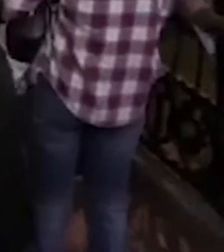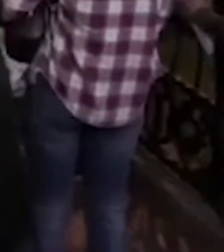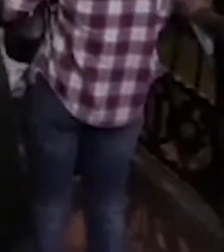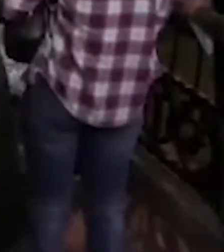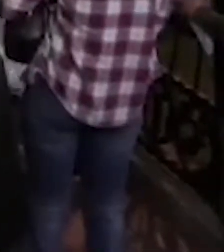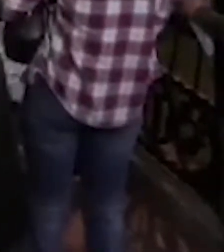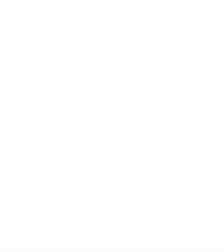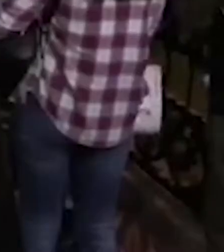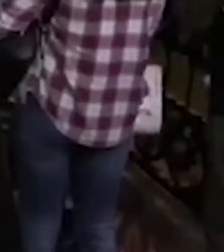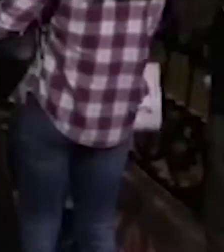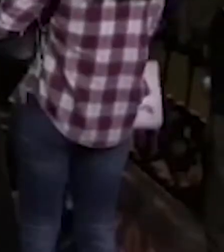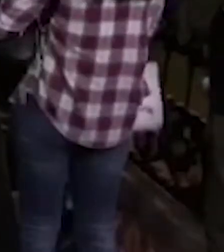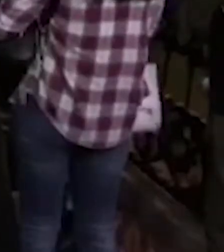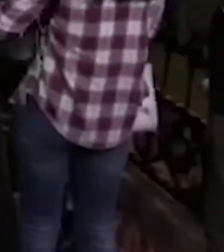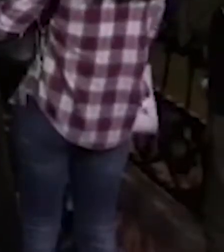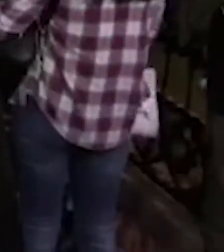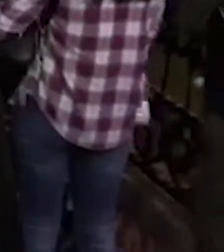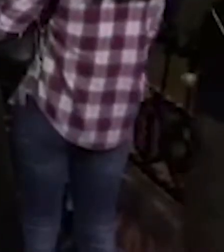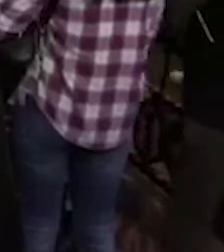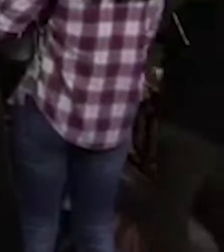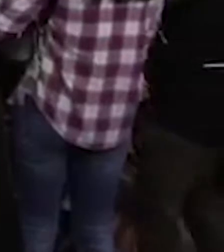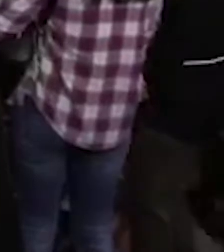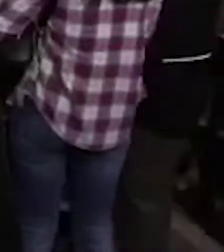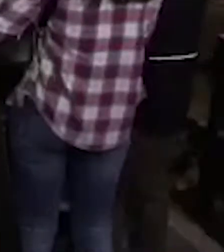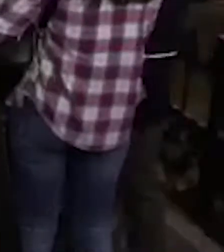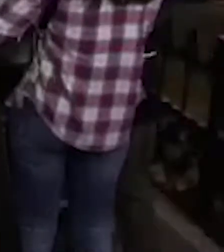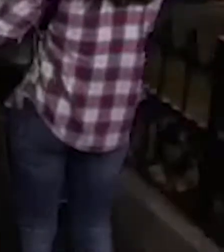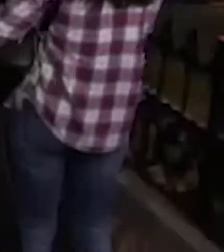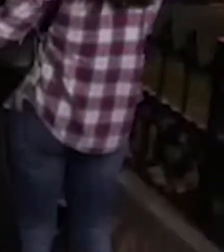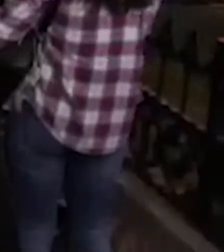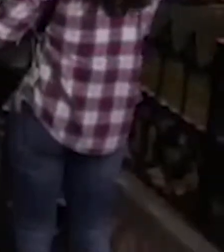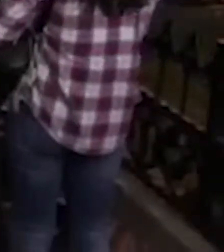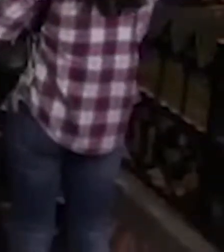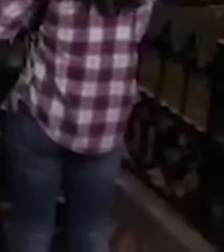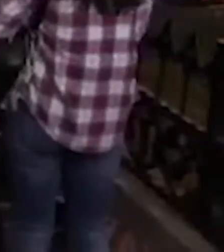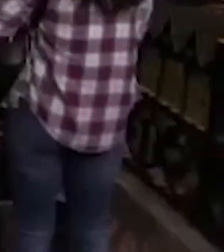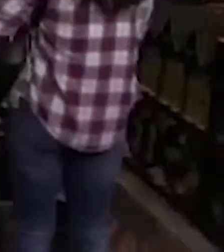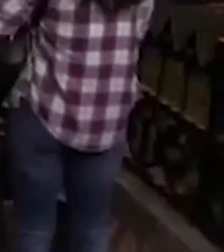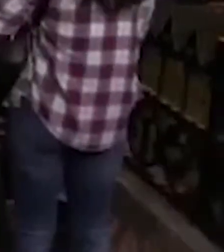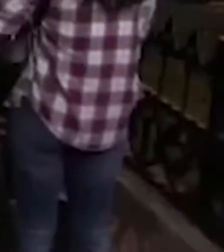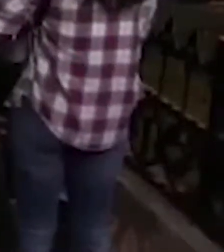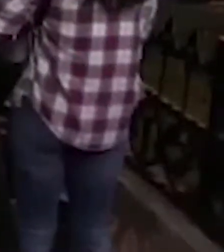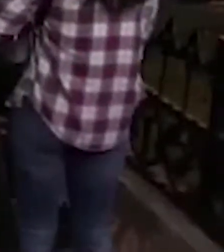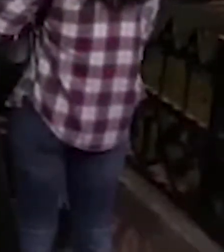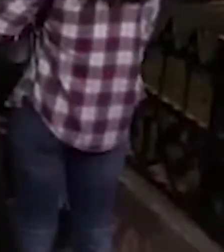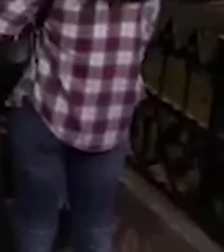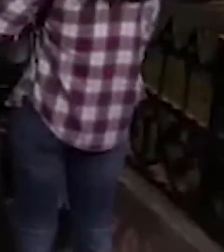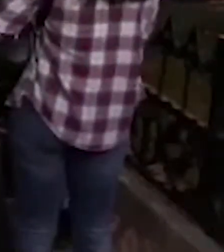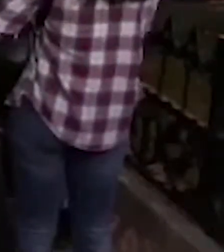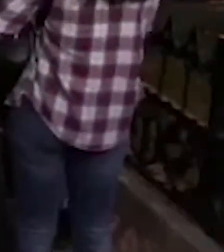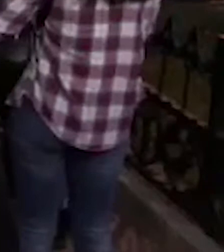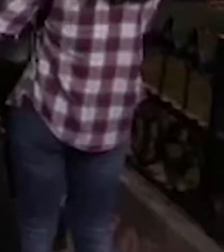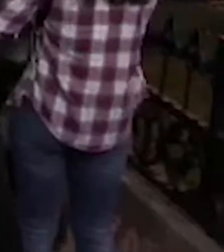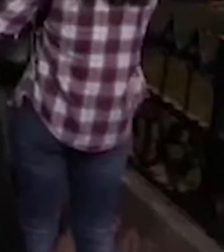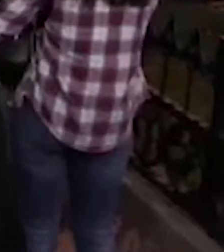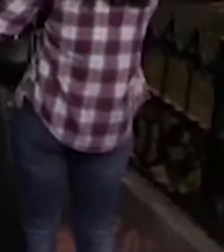керівництво. Це може призвести просто до втрати Україною суверені п'ять. А вони, як